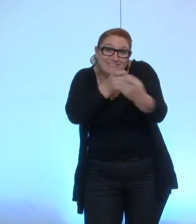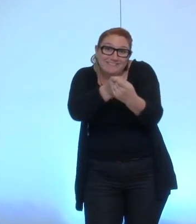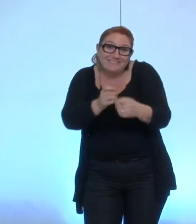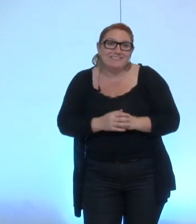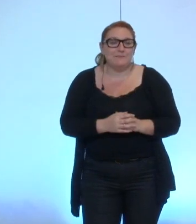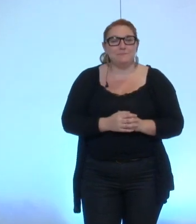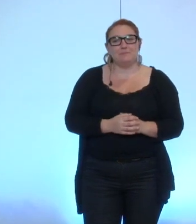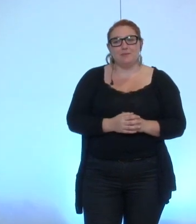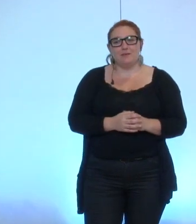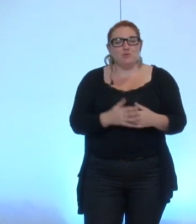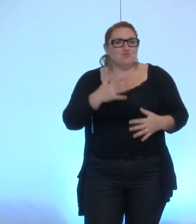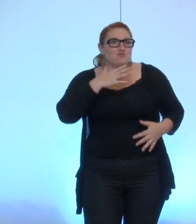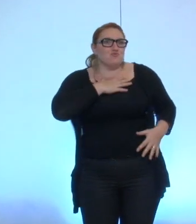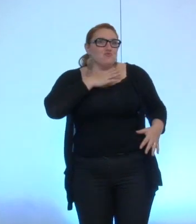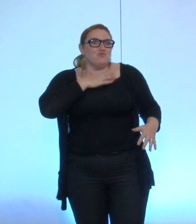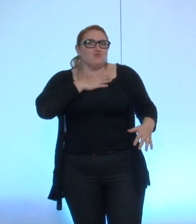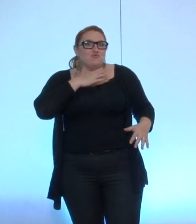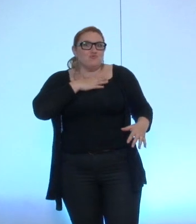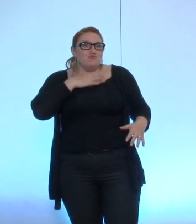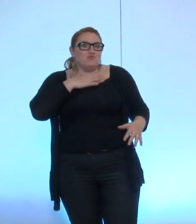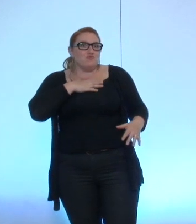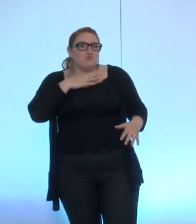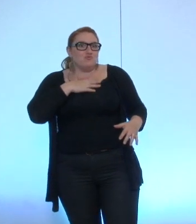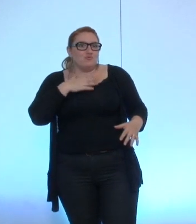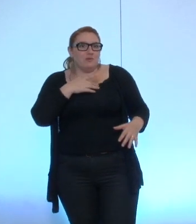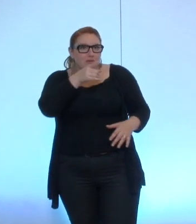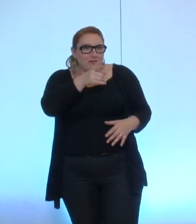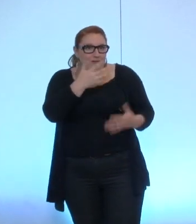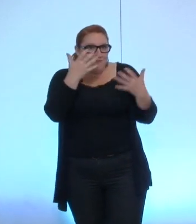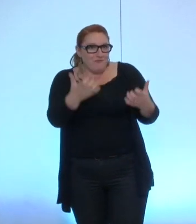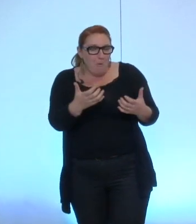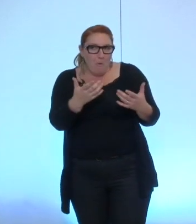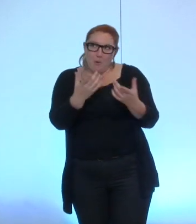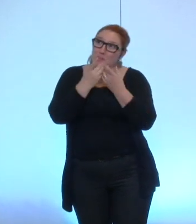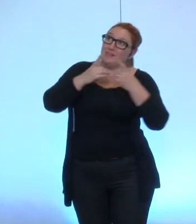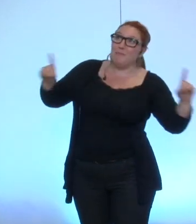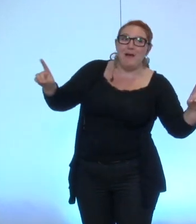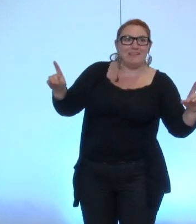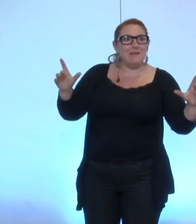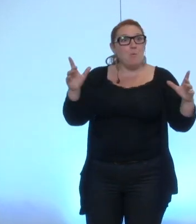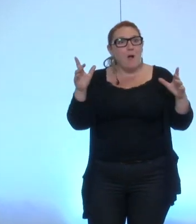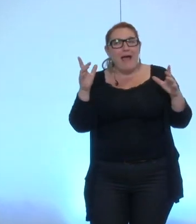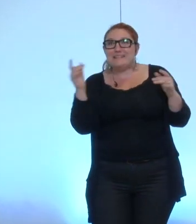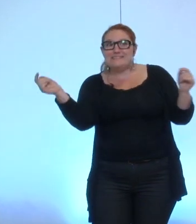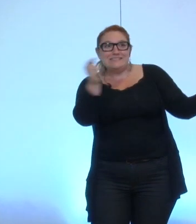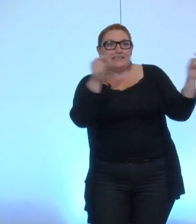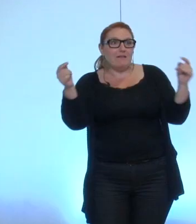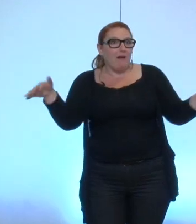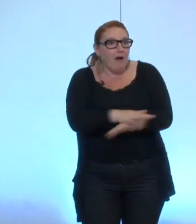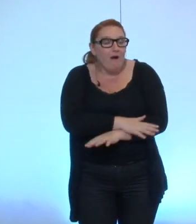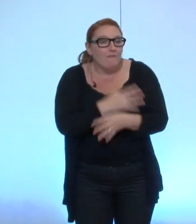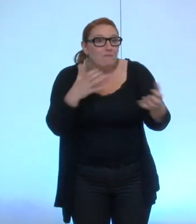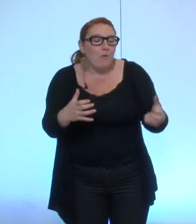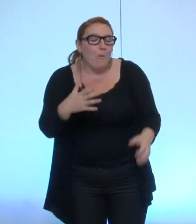on aurait presque peur qu'il rende non transparent le débat démocratique monsieur Chamussy mais nous pouvons effectivement